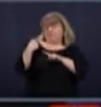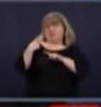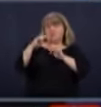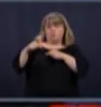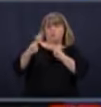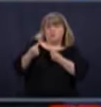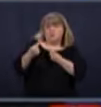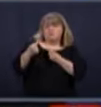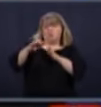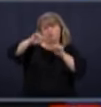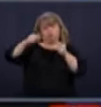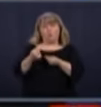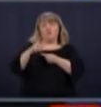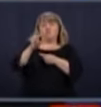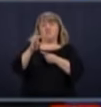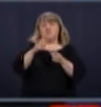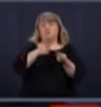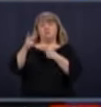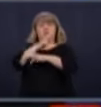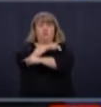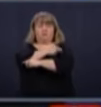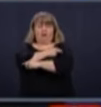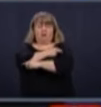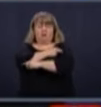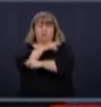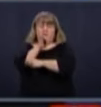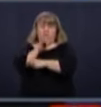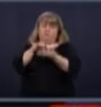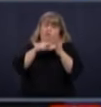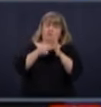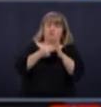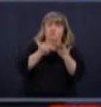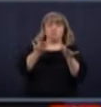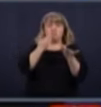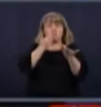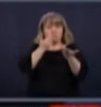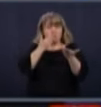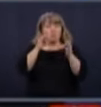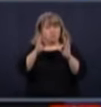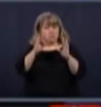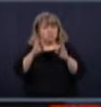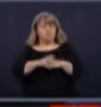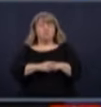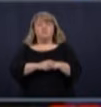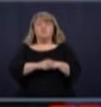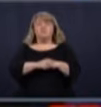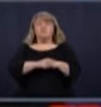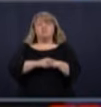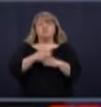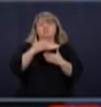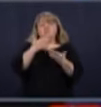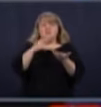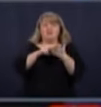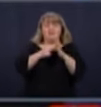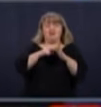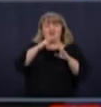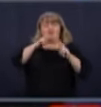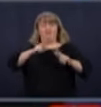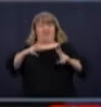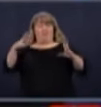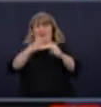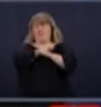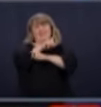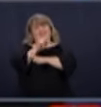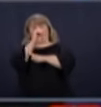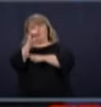le nombre d'hospitalisations. Donc, c'est quand même significatif. Il n a rien de gagné, mais c'est